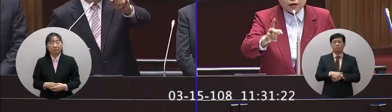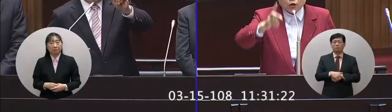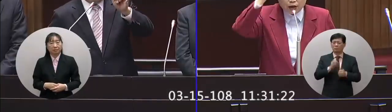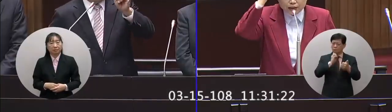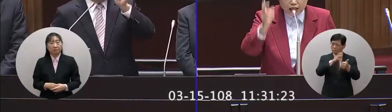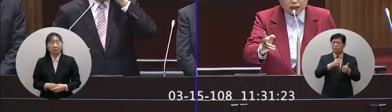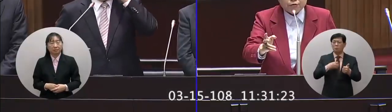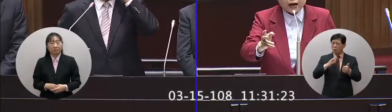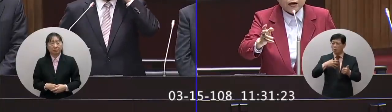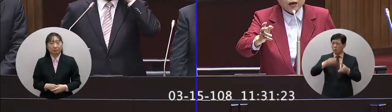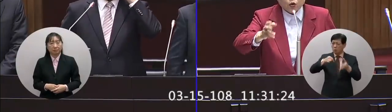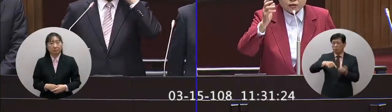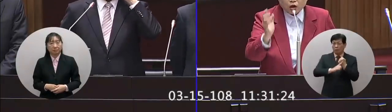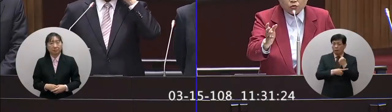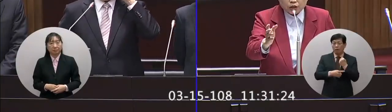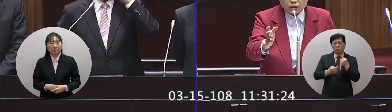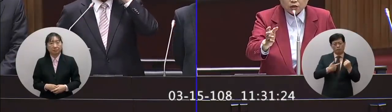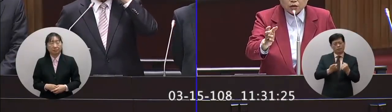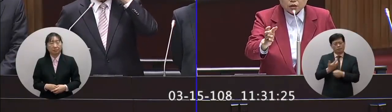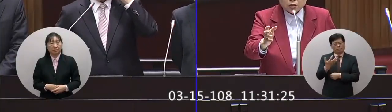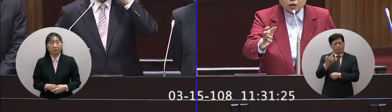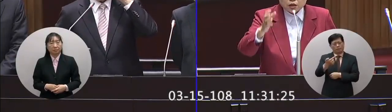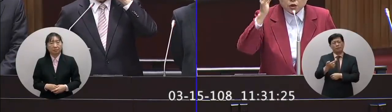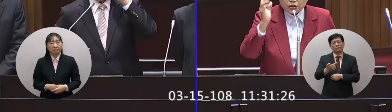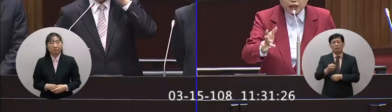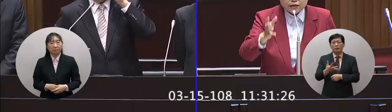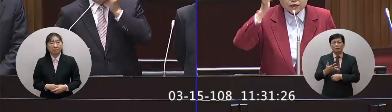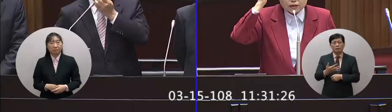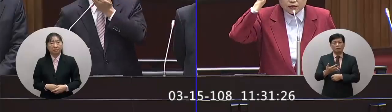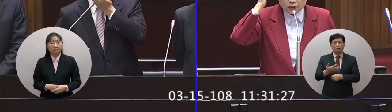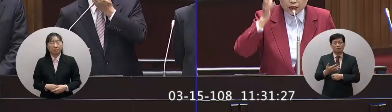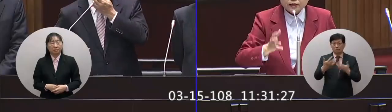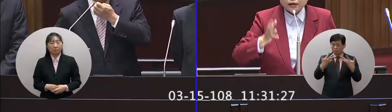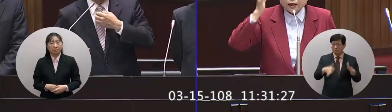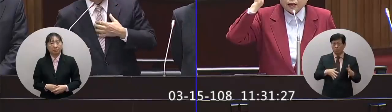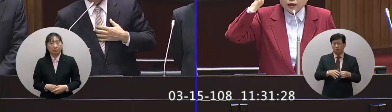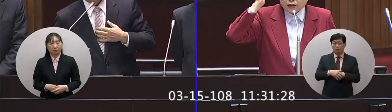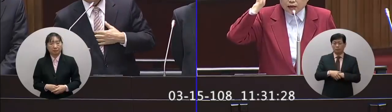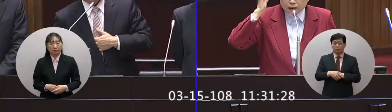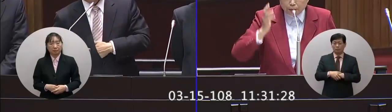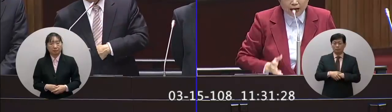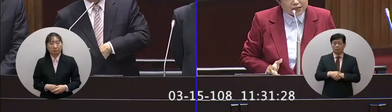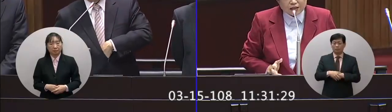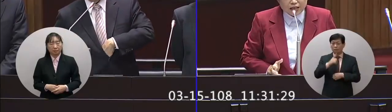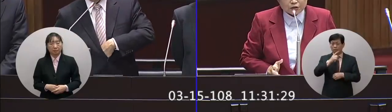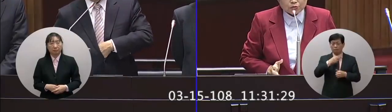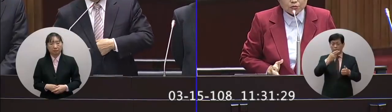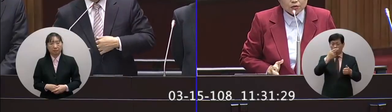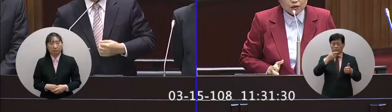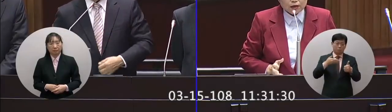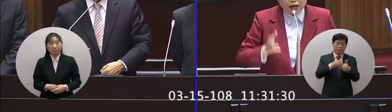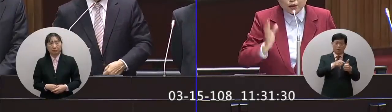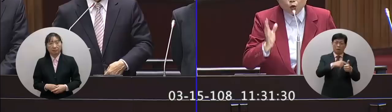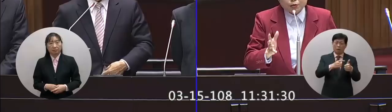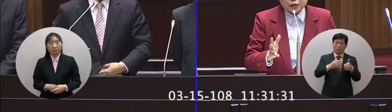告訴你院長我會立這個法我很痛心有些有些這個被害者家